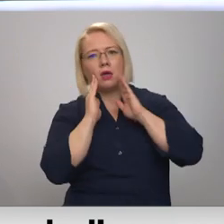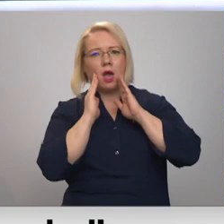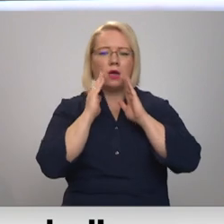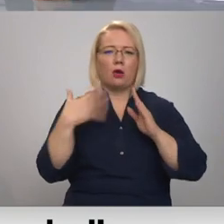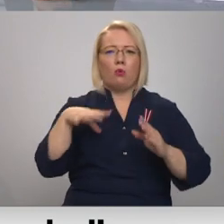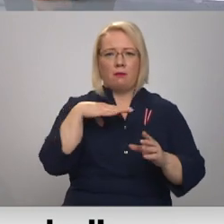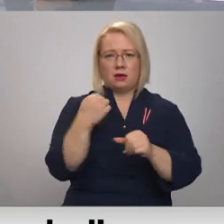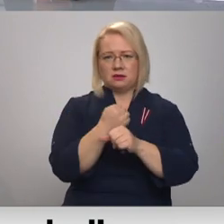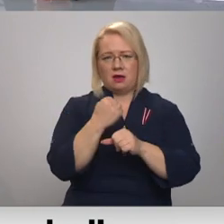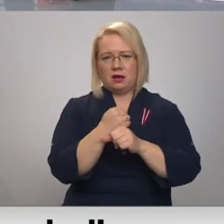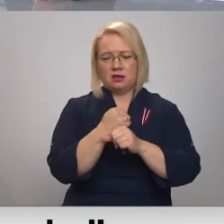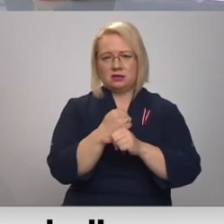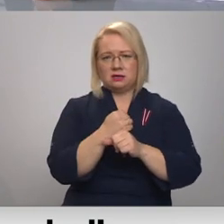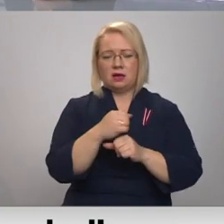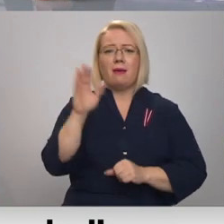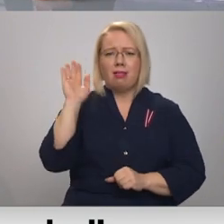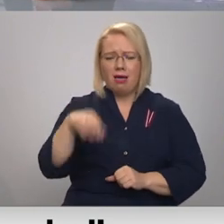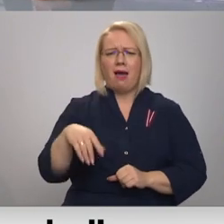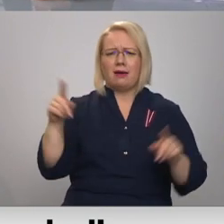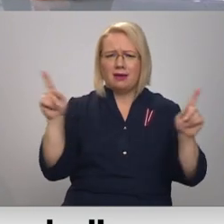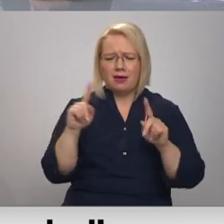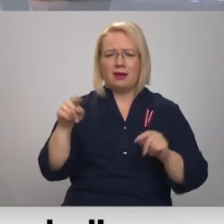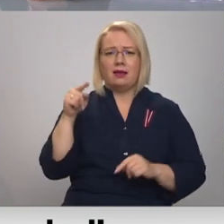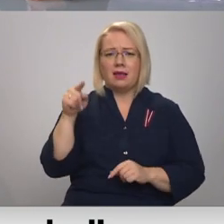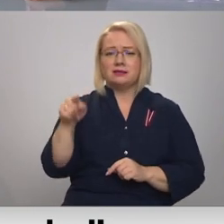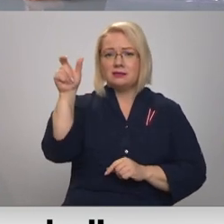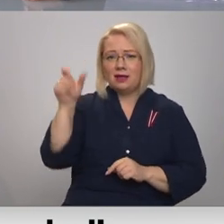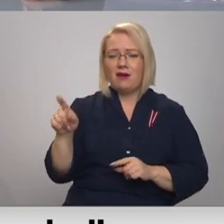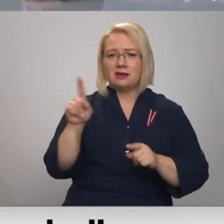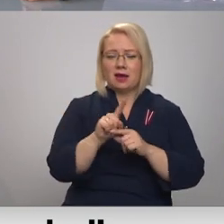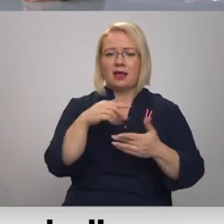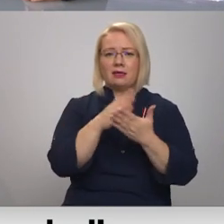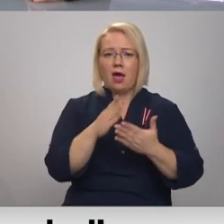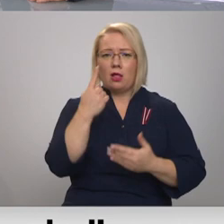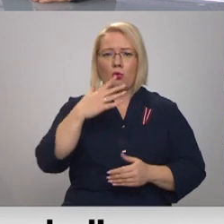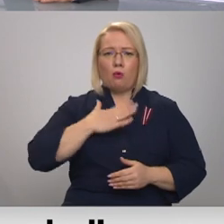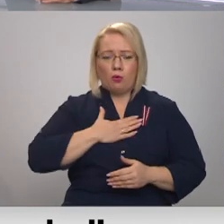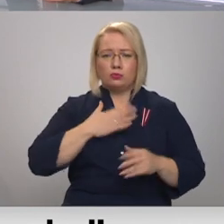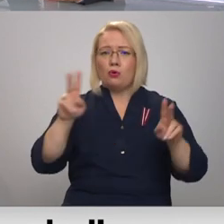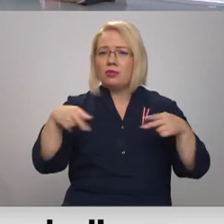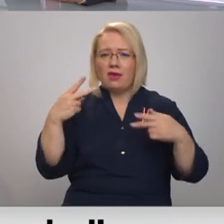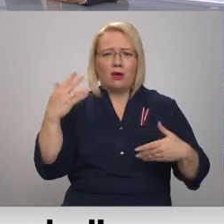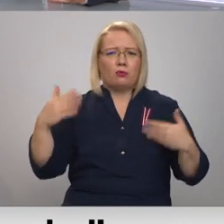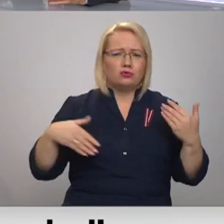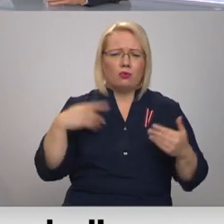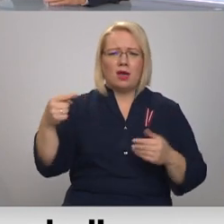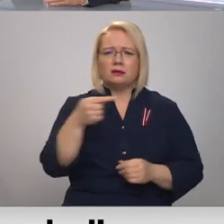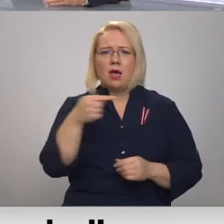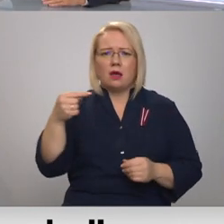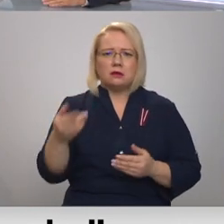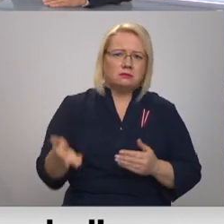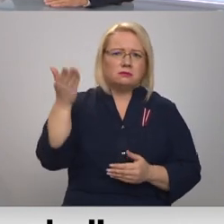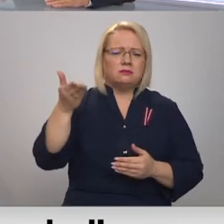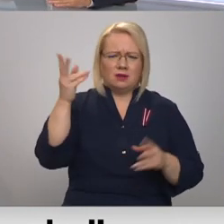tad mēs darīsim. Nu, viņš, lai tur ir, viņš arī ir daļa no mums, bet par to nevajag uztraukties, un šīs negācijas visu laiku celtu